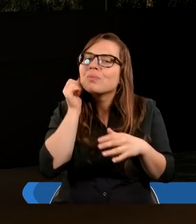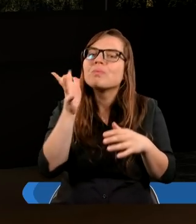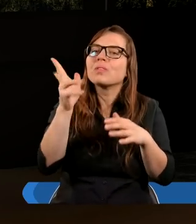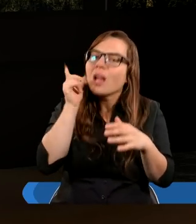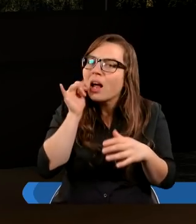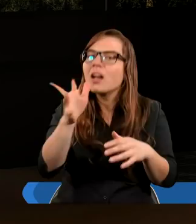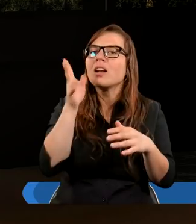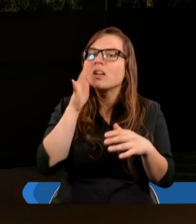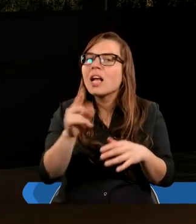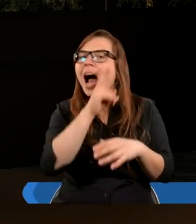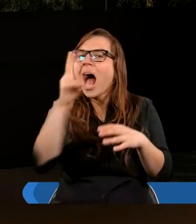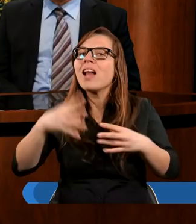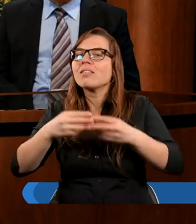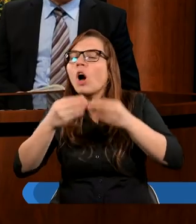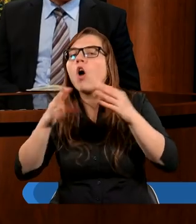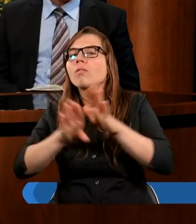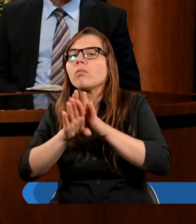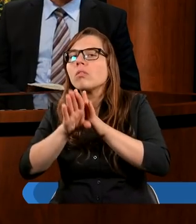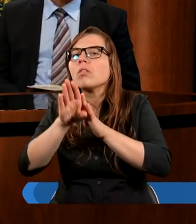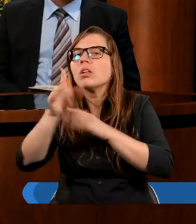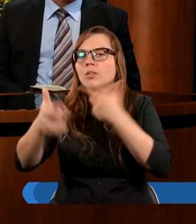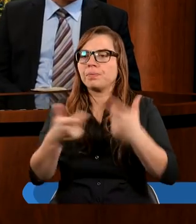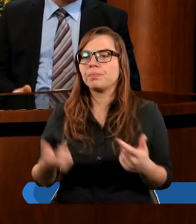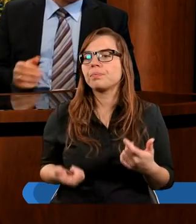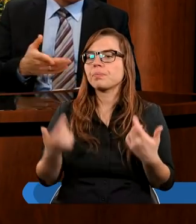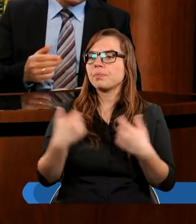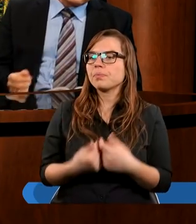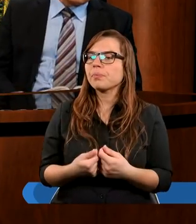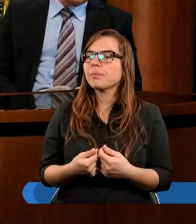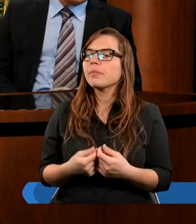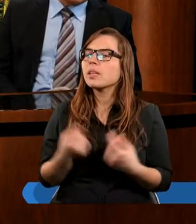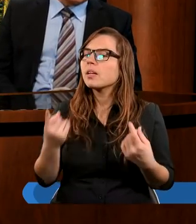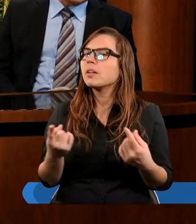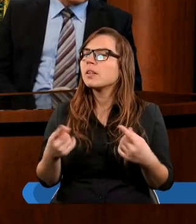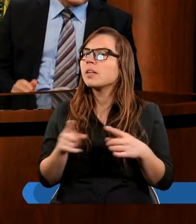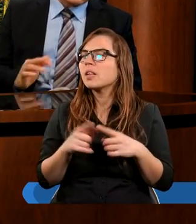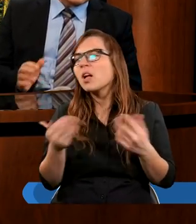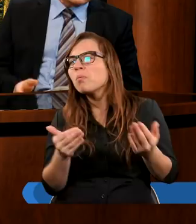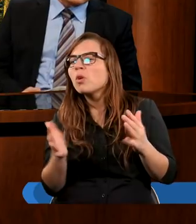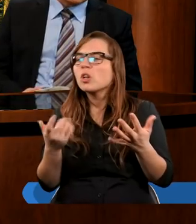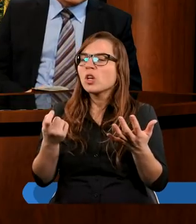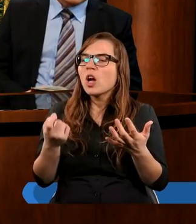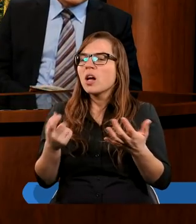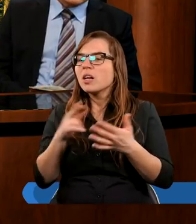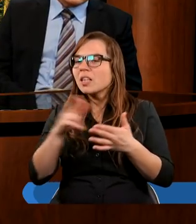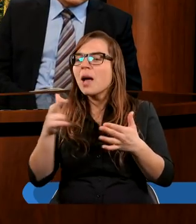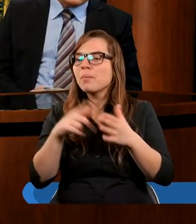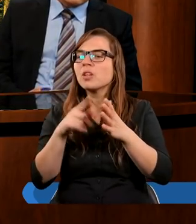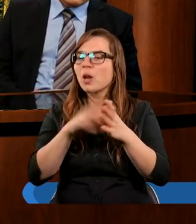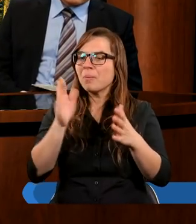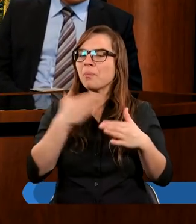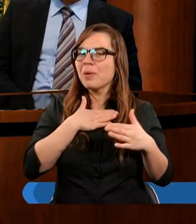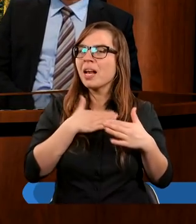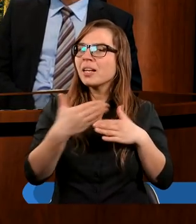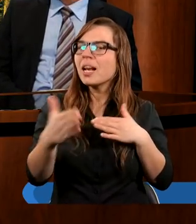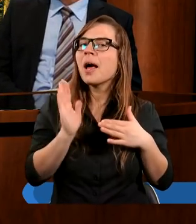tak? Poza murami tego kościoła. Ważną rzeczą jest, chociaż może tylko trochę dotknę następnego tematu, który będziemy mieli,